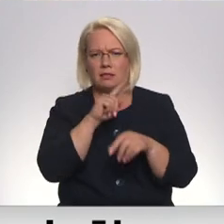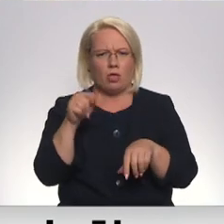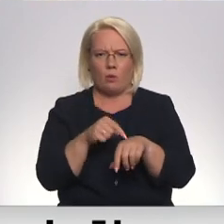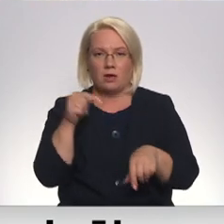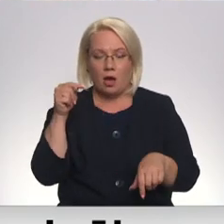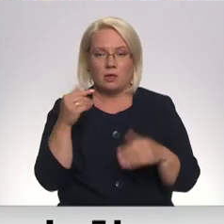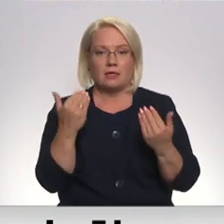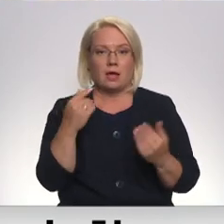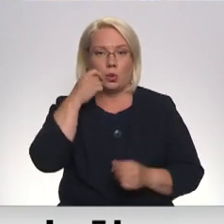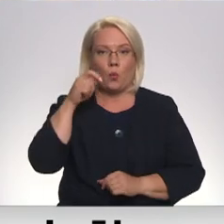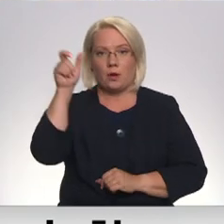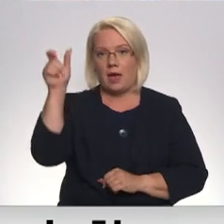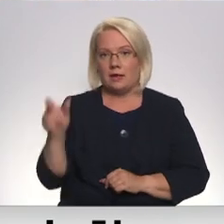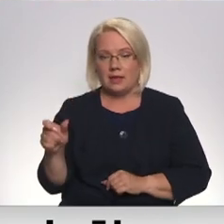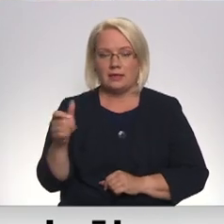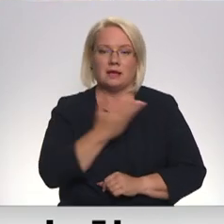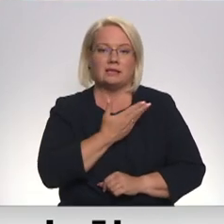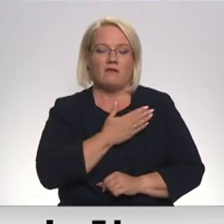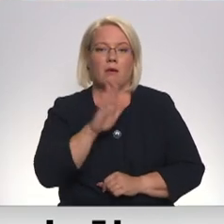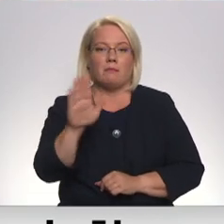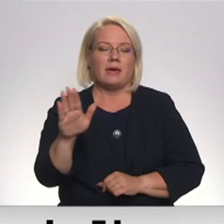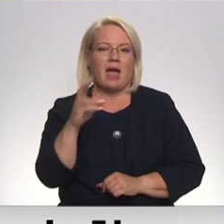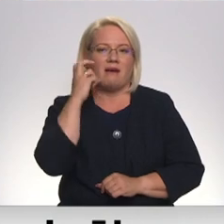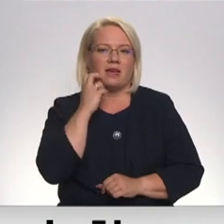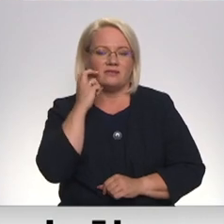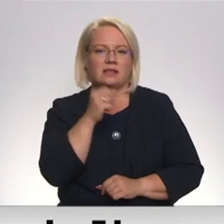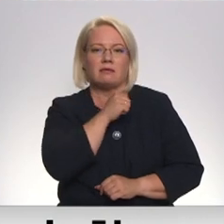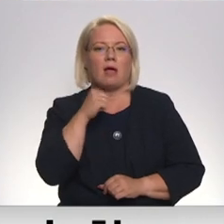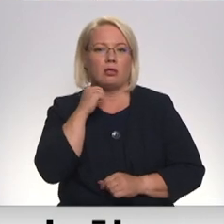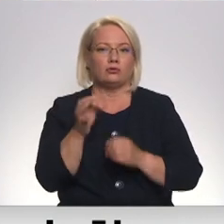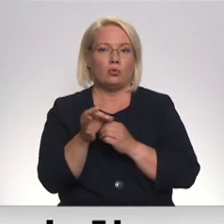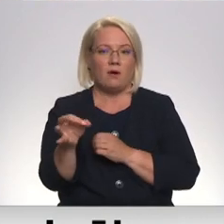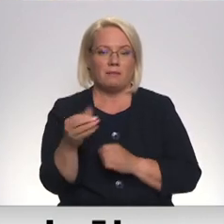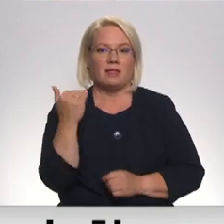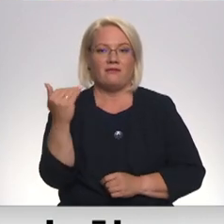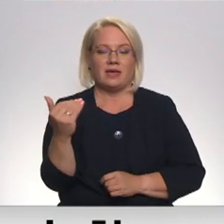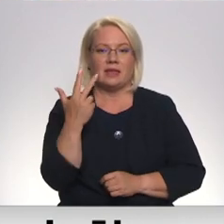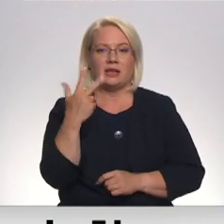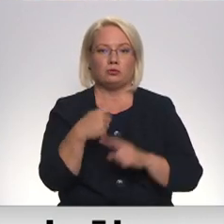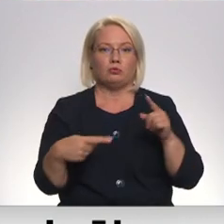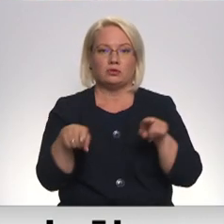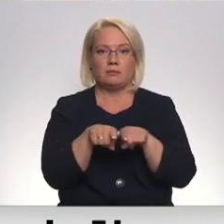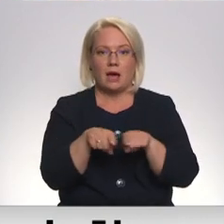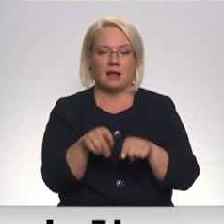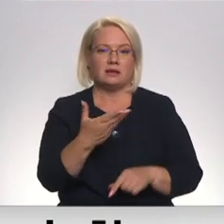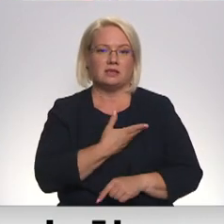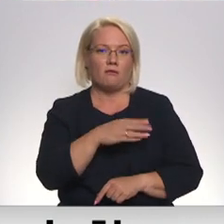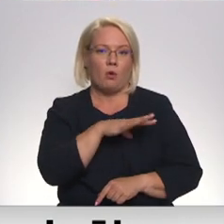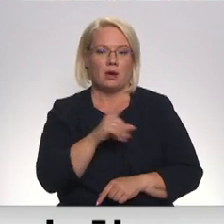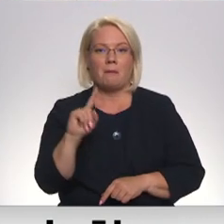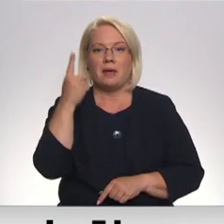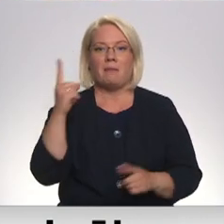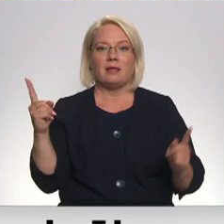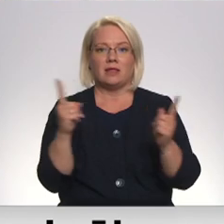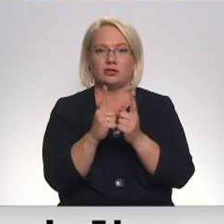Pat laban, Ukrainiete Katrīna apmetusies pie vecvecākiem talsu novadā, bet viņas trīs pusbrāļi dzīvo ogrē un pirmā tikšanā